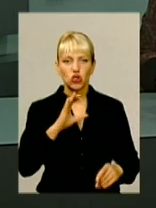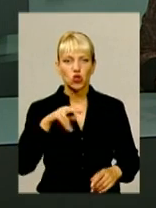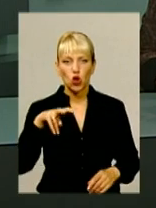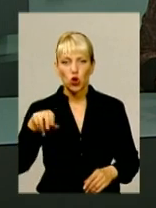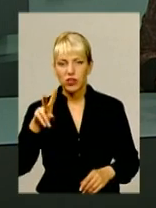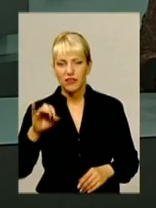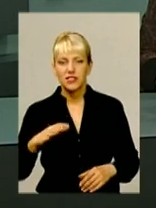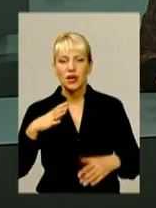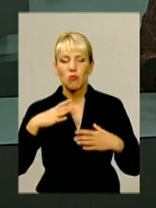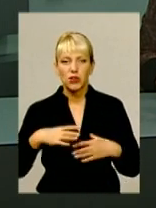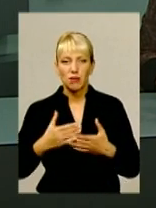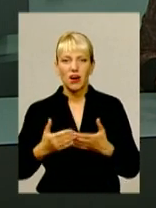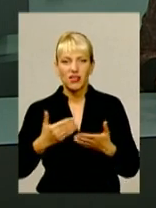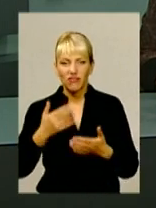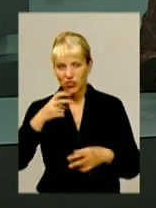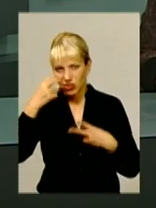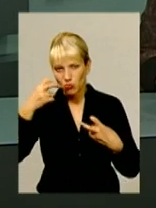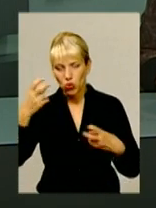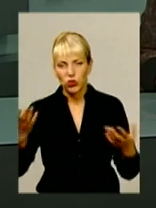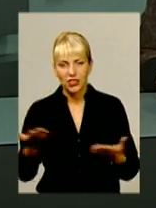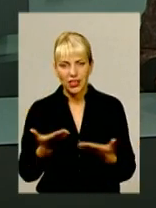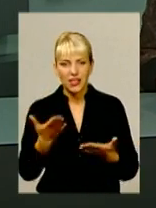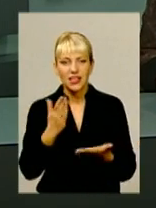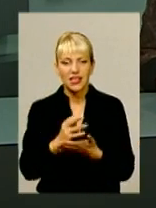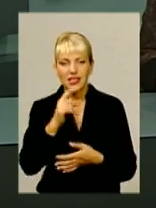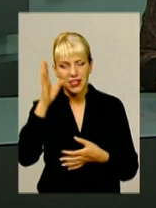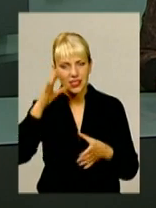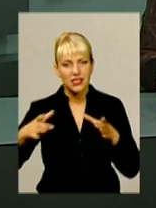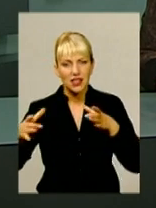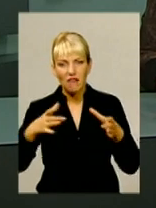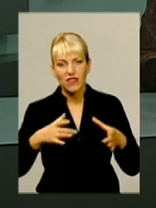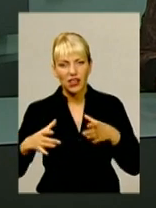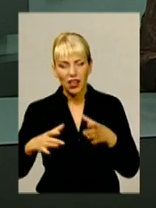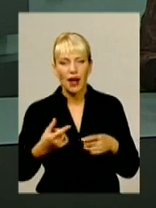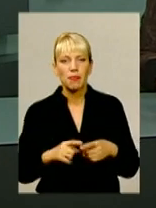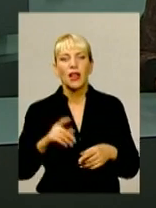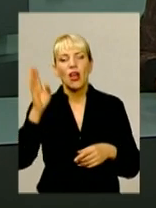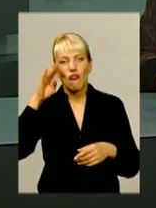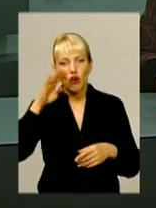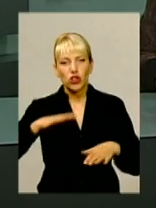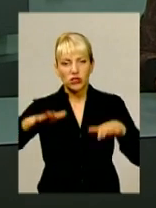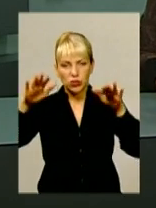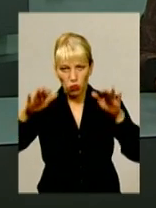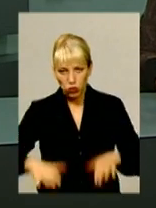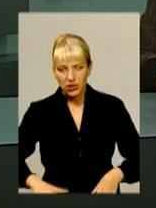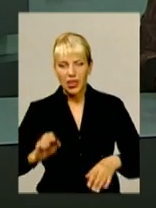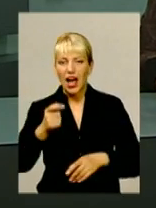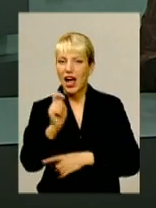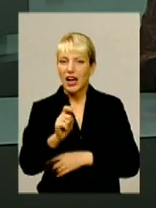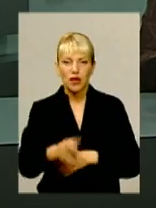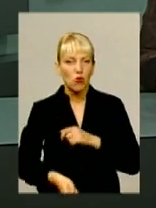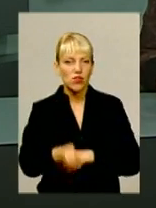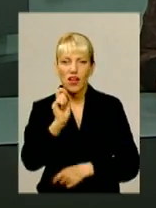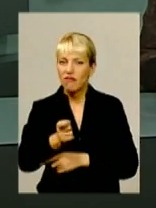неможливого смороду, який доноситься зі ставка. У водоймі спустили воду, але не виловили рибу. В результаті вона здохла і